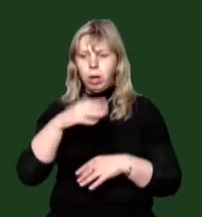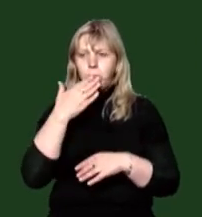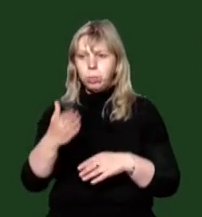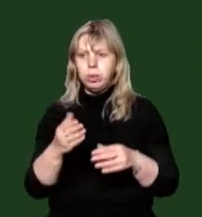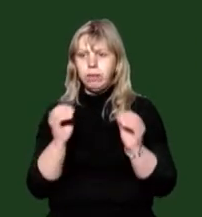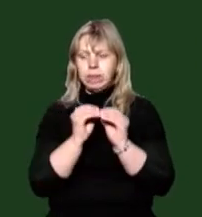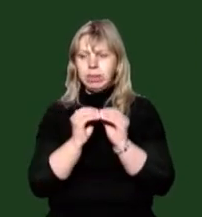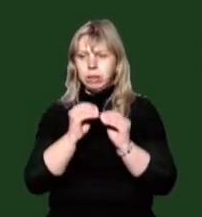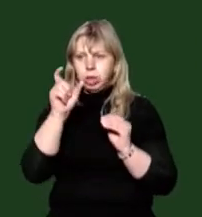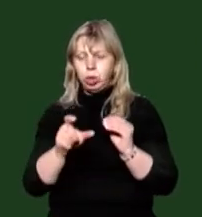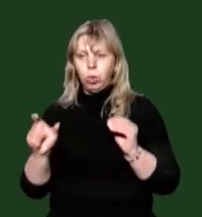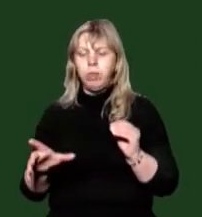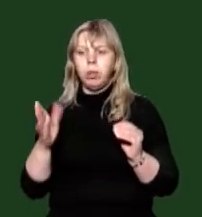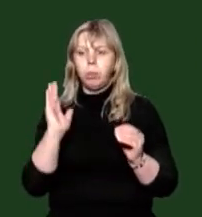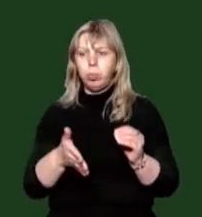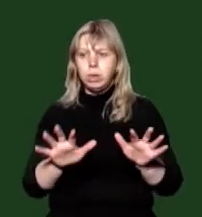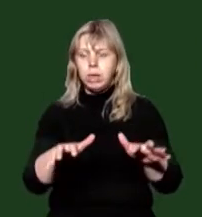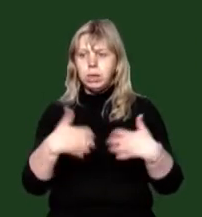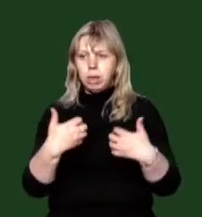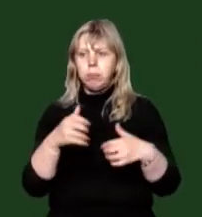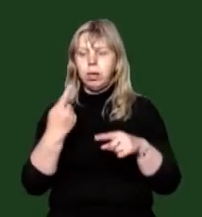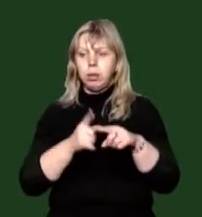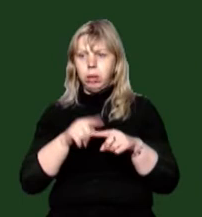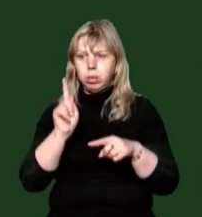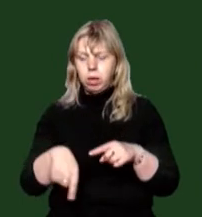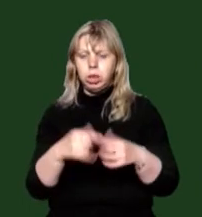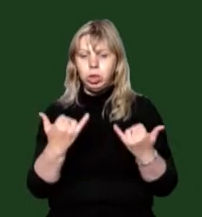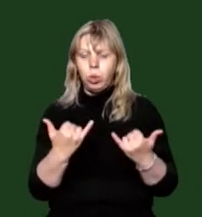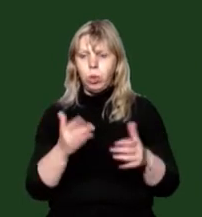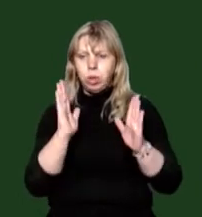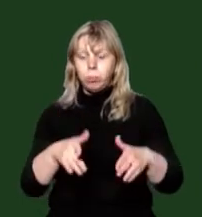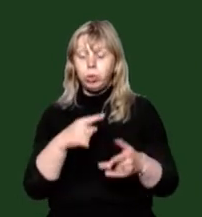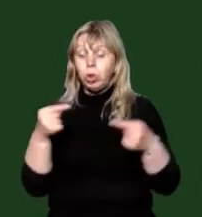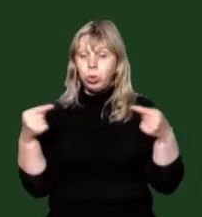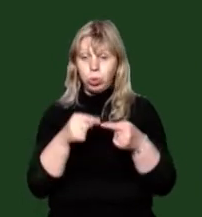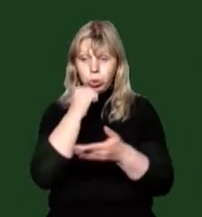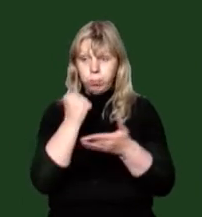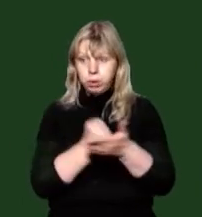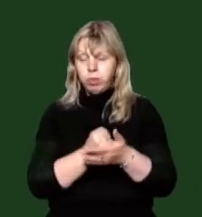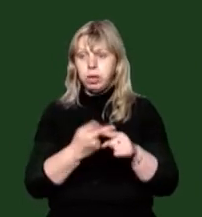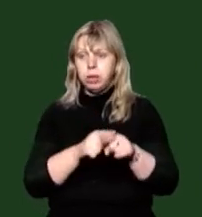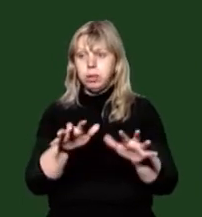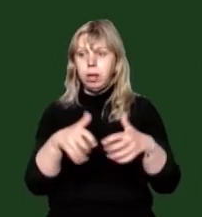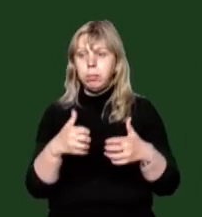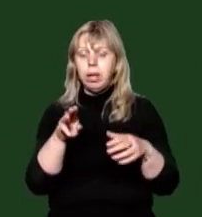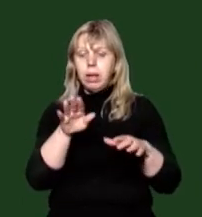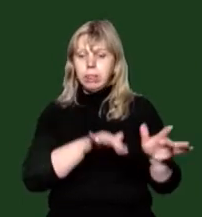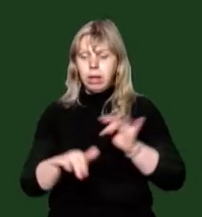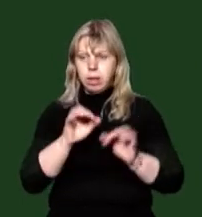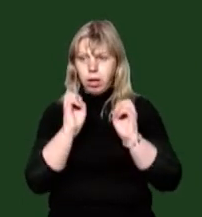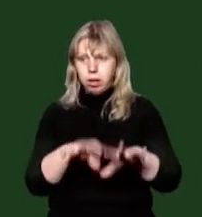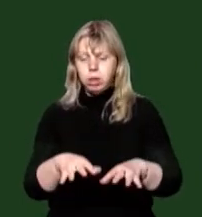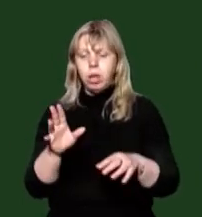чоловік буде забрато тести. Якщо сьогодні буде підтвердження в цих 10, що забираються тести, то